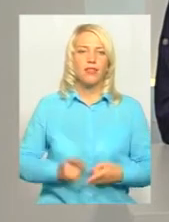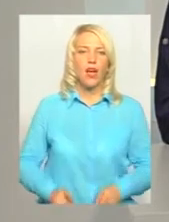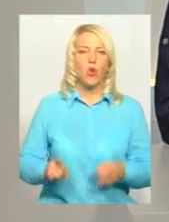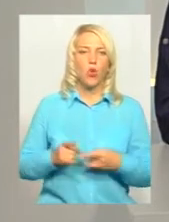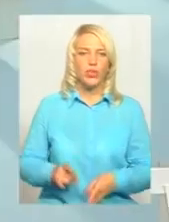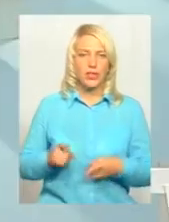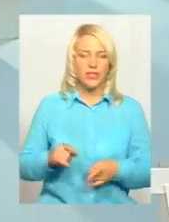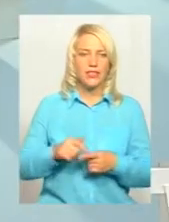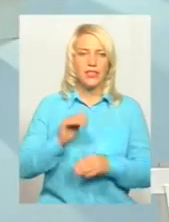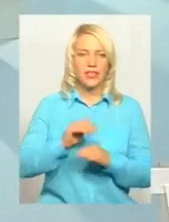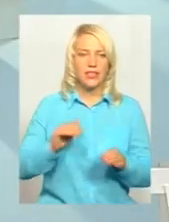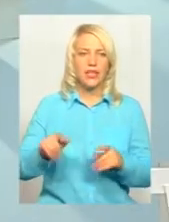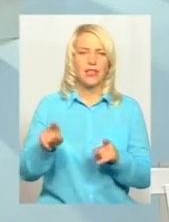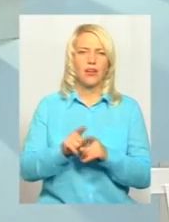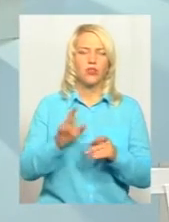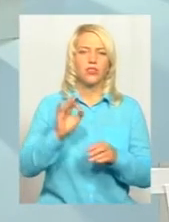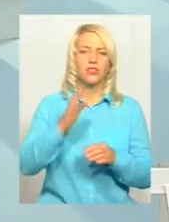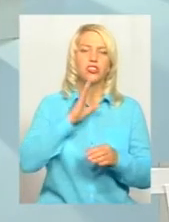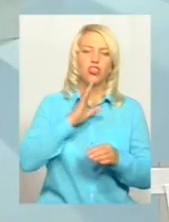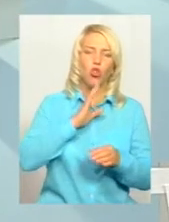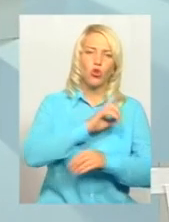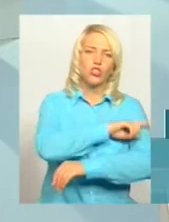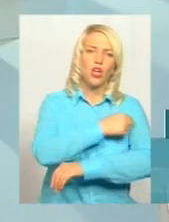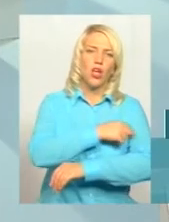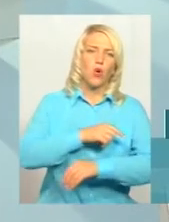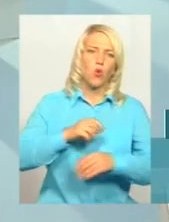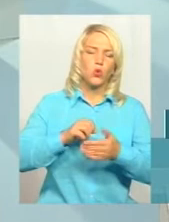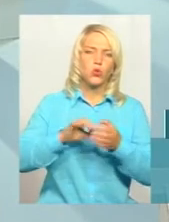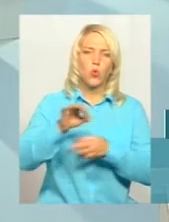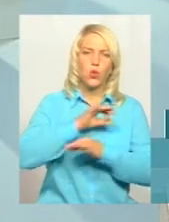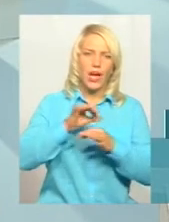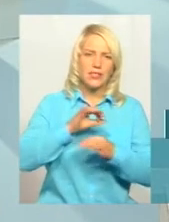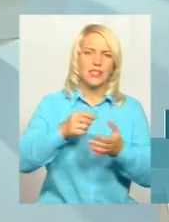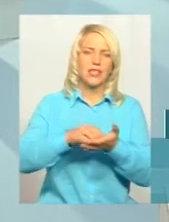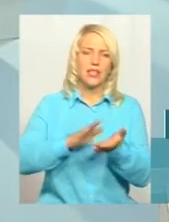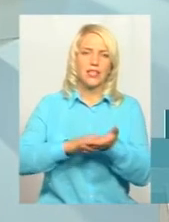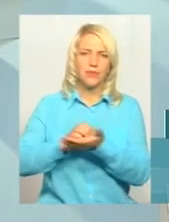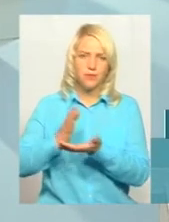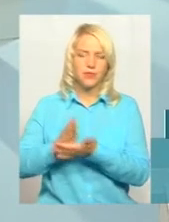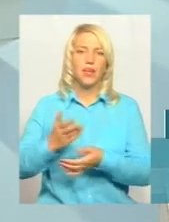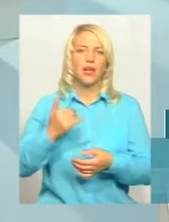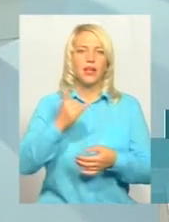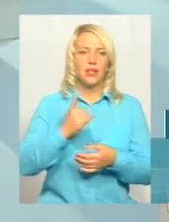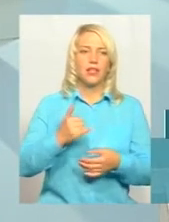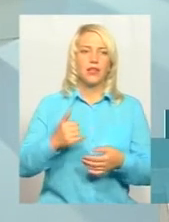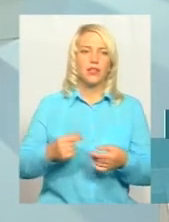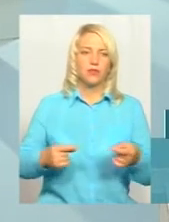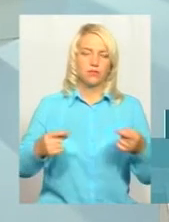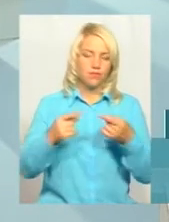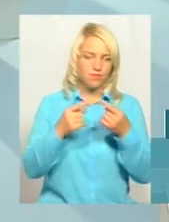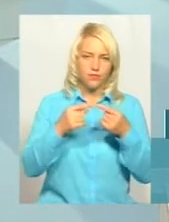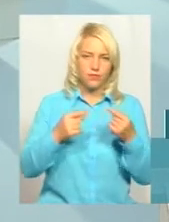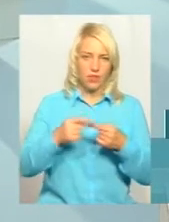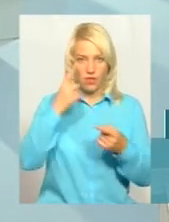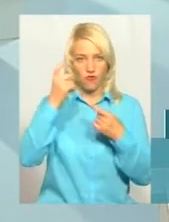ці дані відповідно жіночі консультації, беруть дані, скільки народили. І, в принципі, достовірна досить